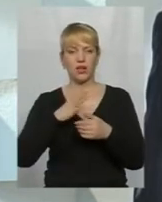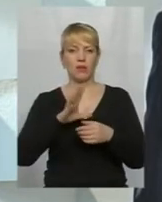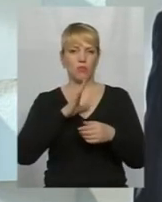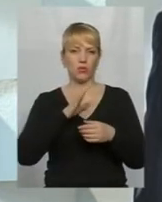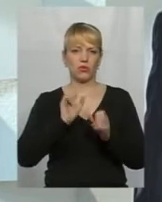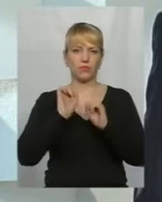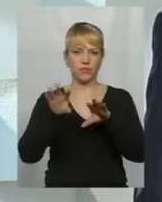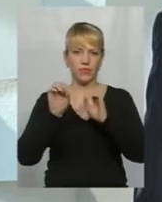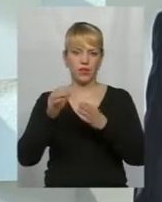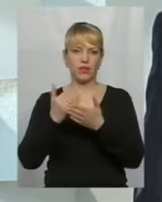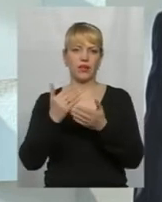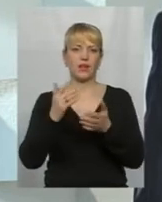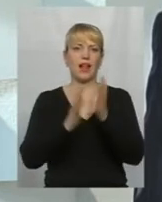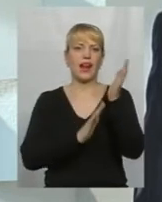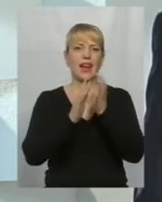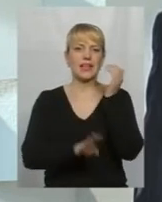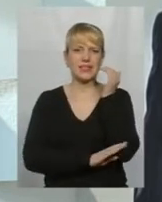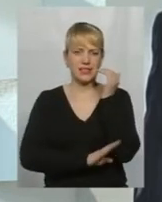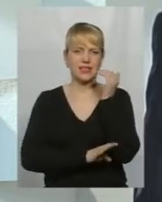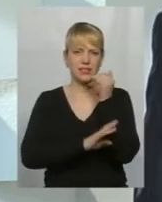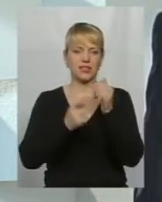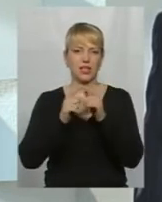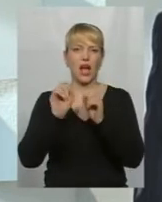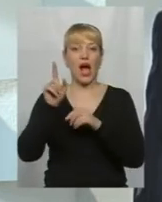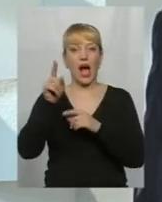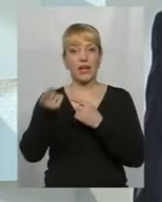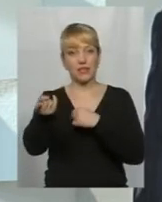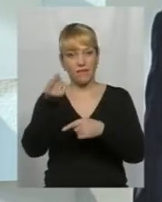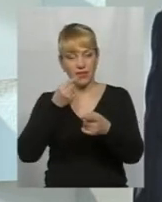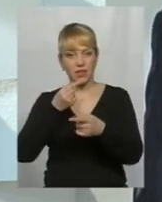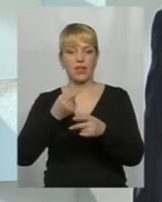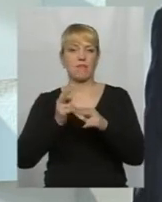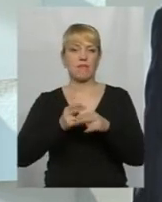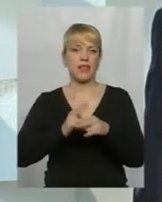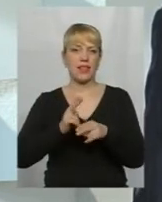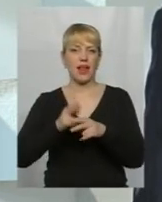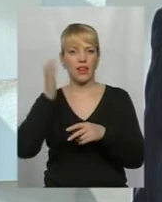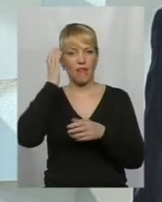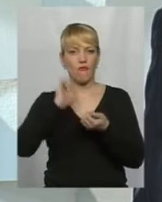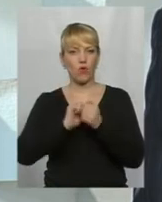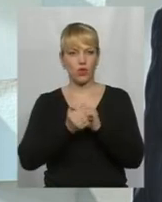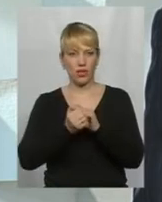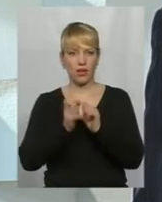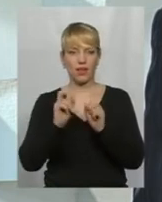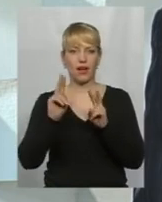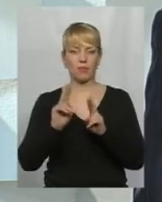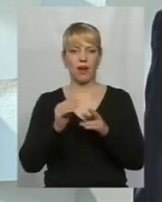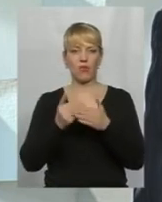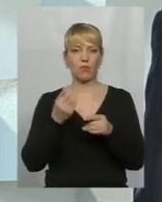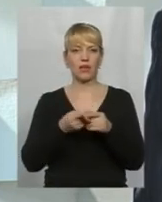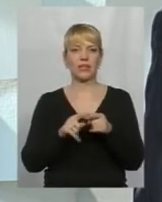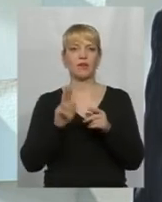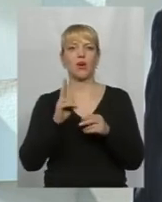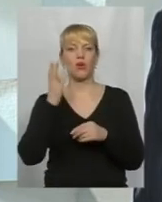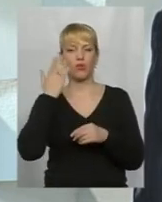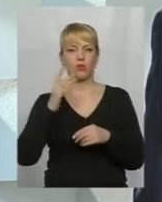йшло, в основному ліс туди йшов звід, йшов метал, вугілля. І, як правило, перед тим, коли йшли